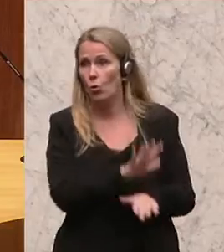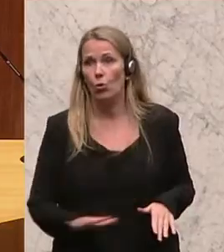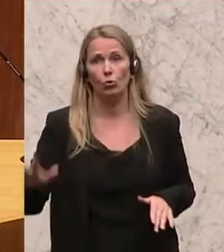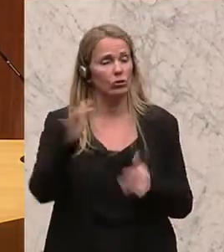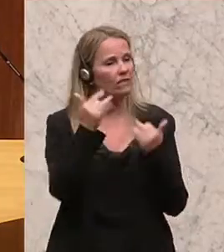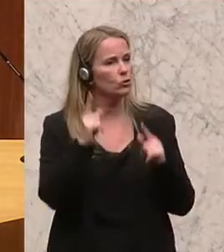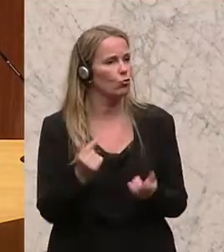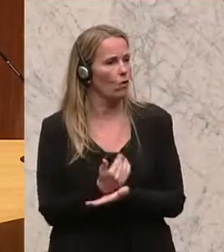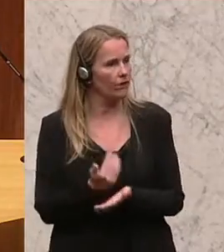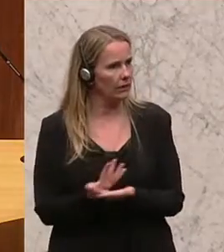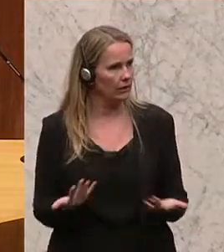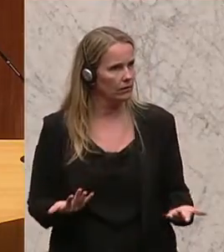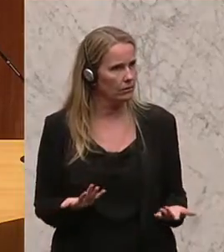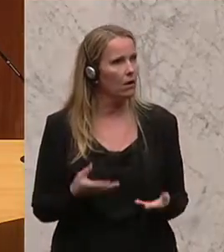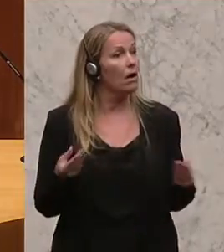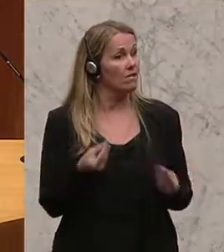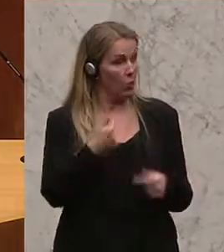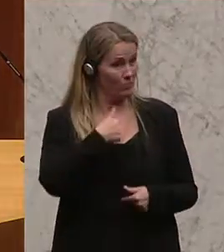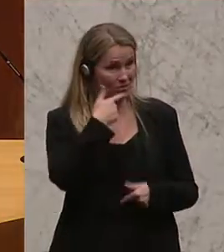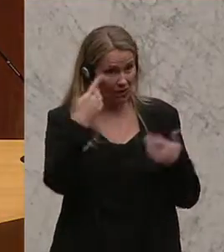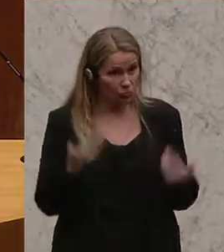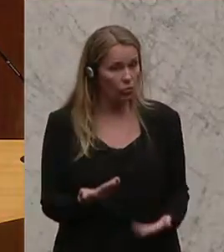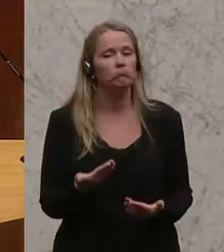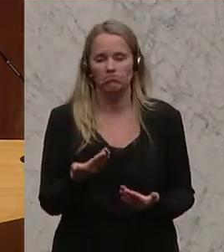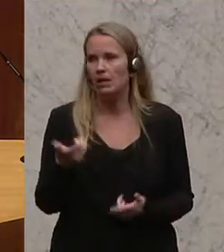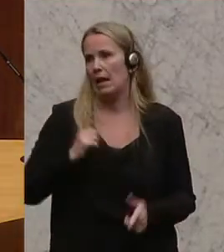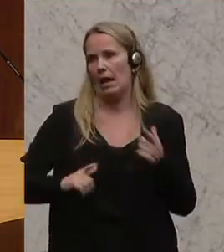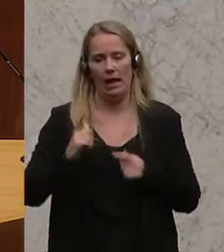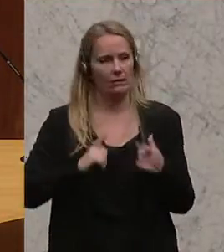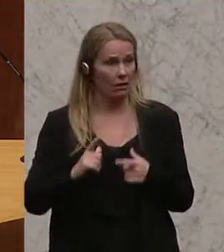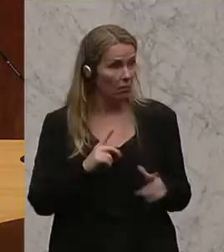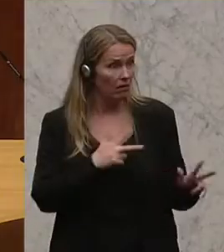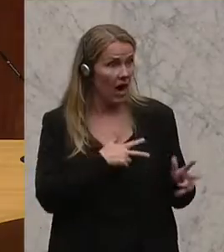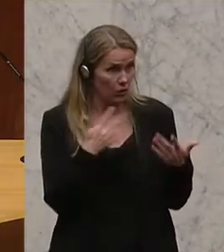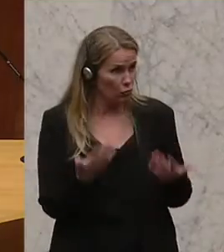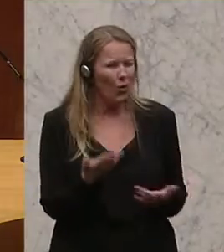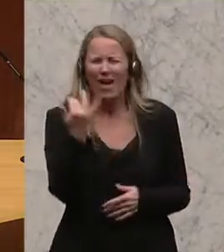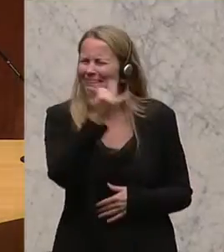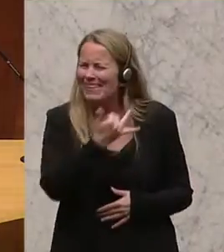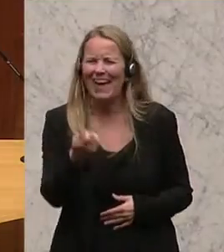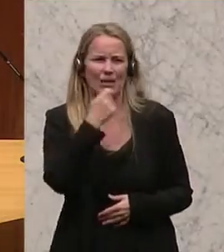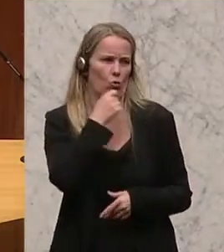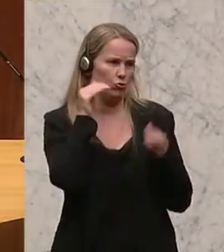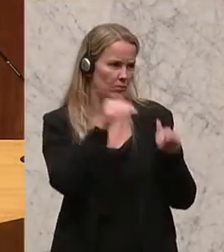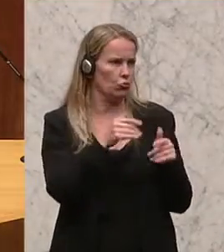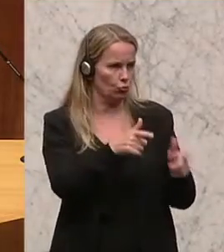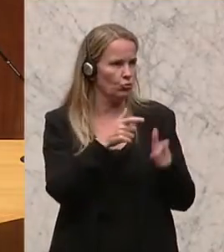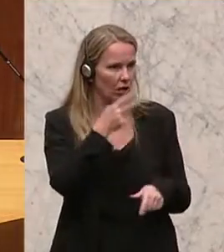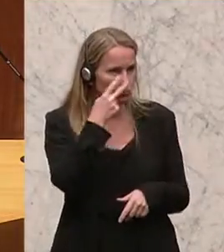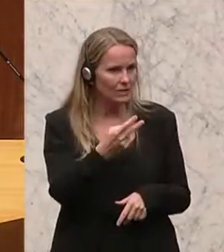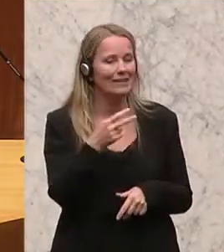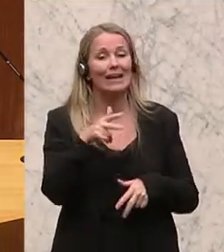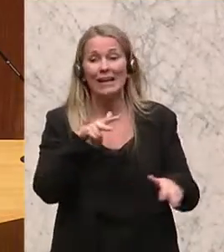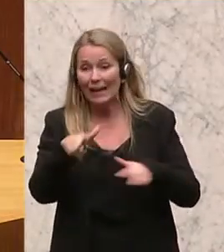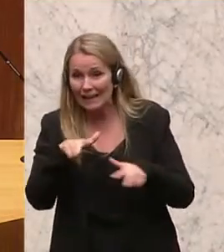vertreten soll. Und worum sage ich das? Das war leider Gottes, und das ist die Wahrheit, und das sehen wir bei jedem Konsumentenschutzausschuss, die